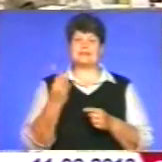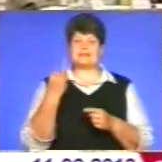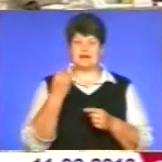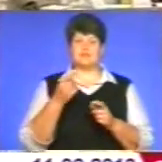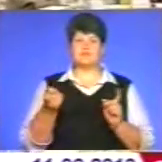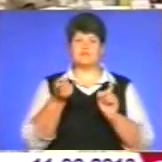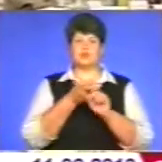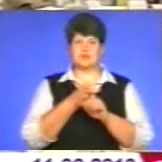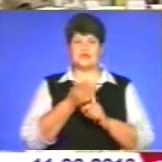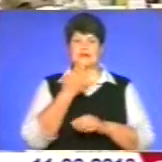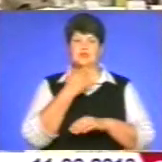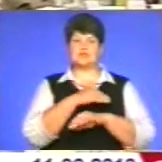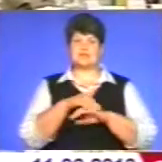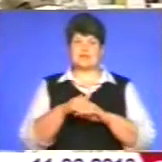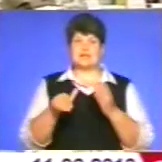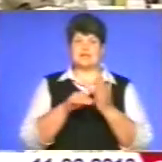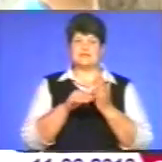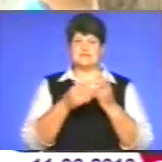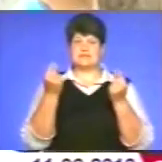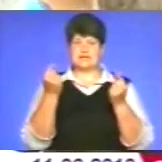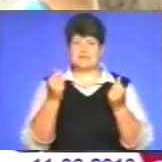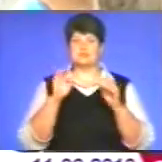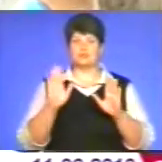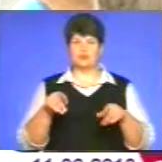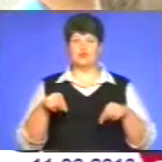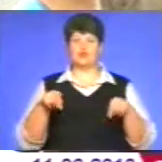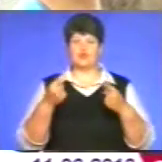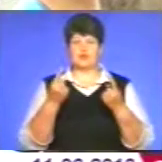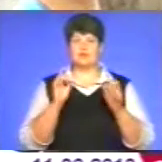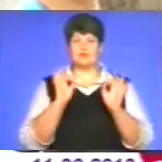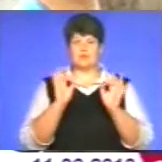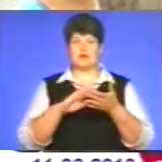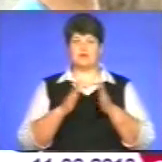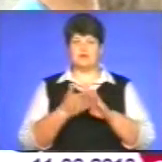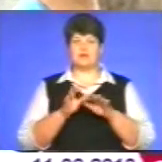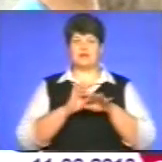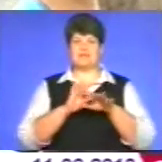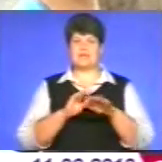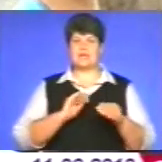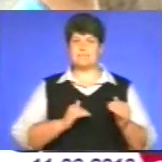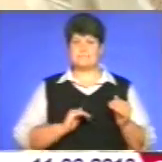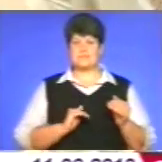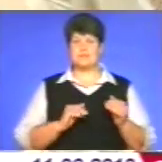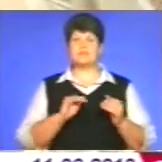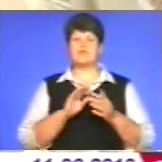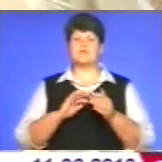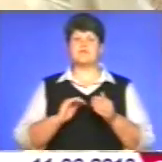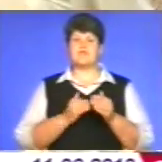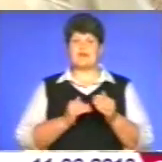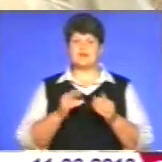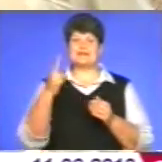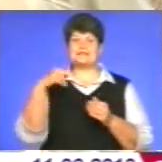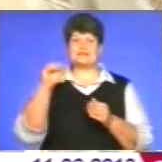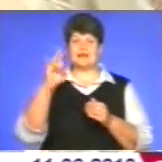залученні іноземних інвестицій і надалі створюватиме сприятливі умови для ведення бізнесу. Фермери з Данії ознайомляться також із